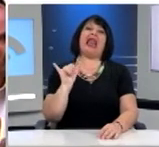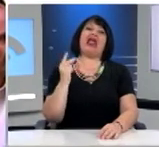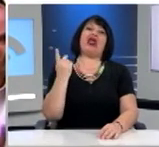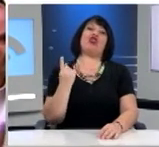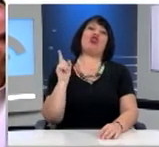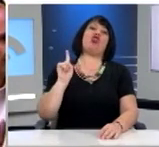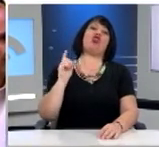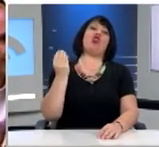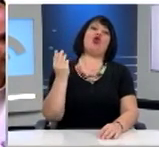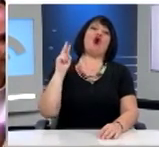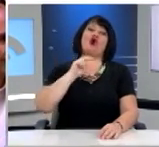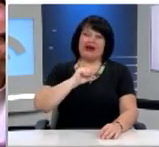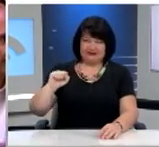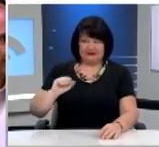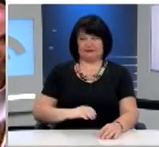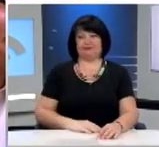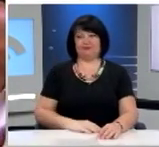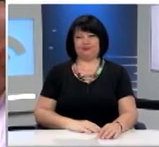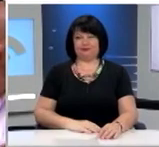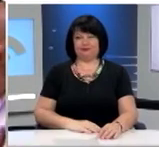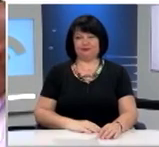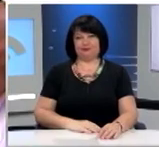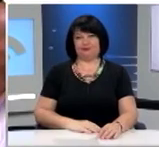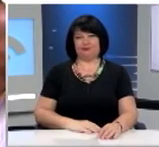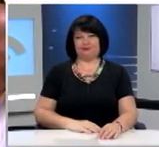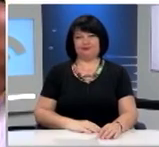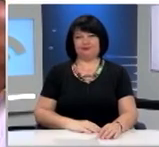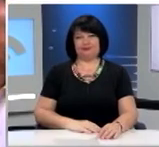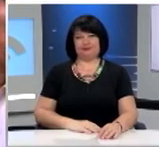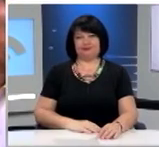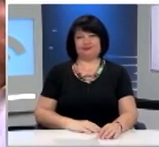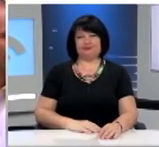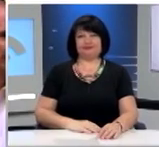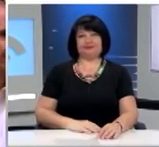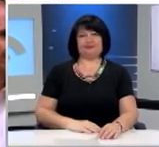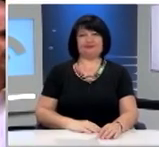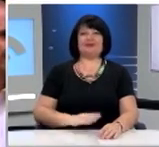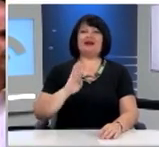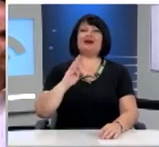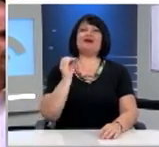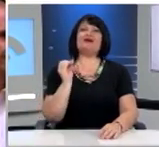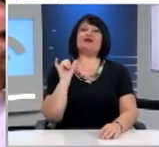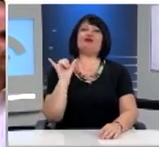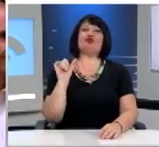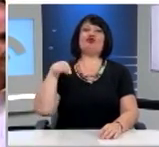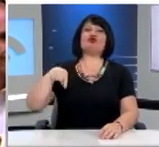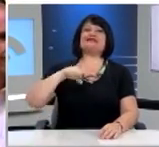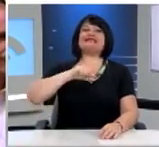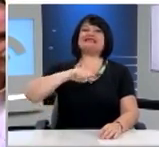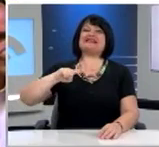ο κύριος Νικόλαος Βούτσης.